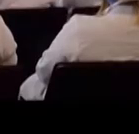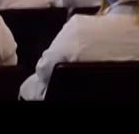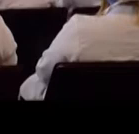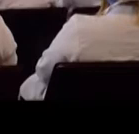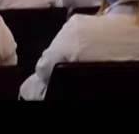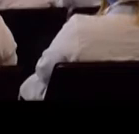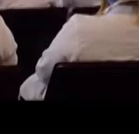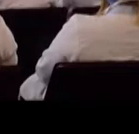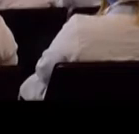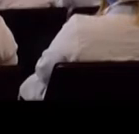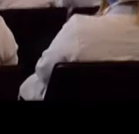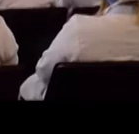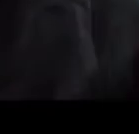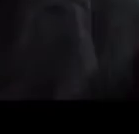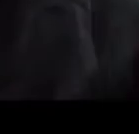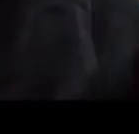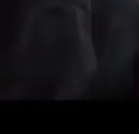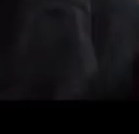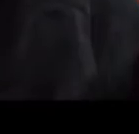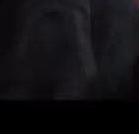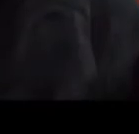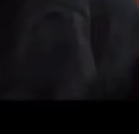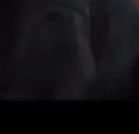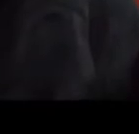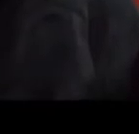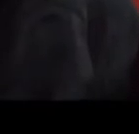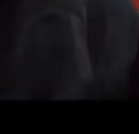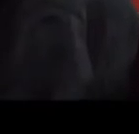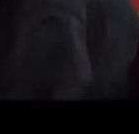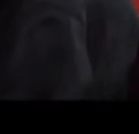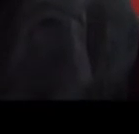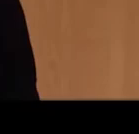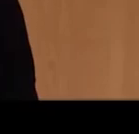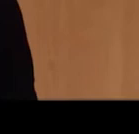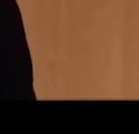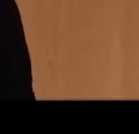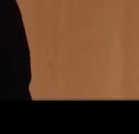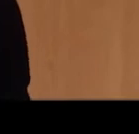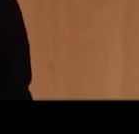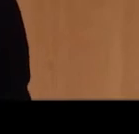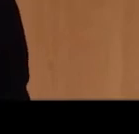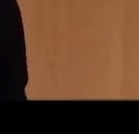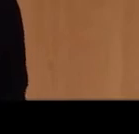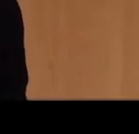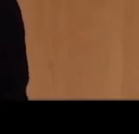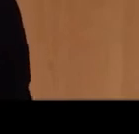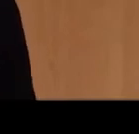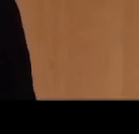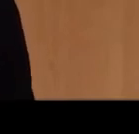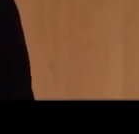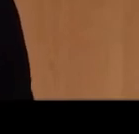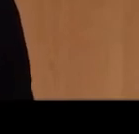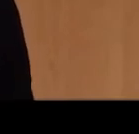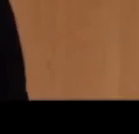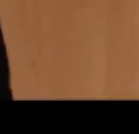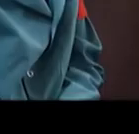Миколаївщині планується створення 4 госпітальних округів, де обслуговуватимуть 700 тисяч жителів області. Уляна Супрун каже, рішення виїжджати до пацієнта